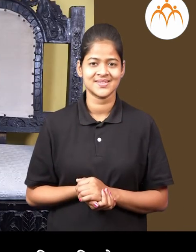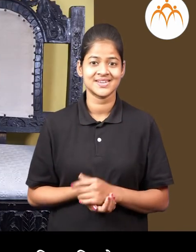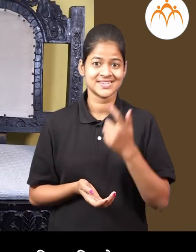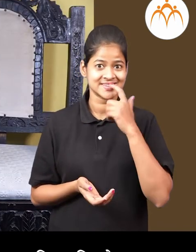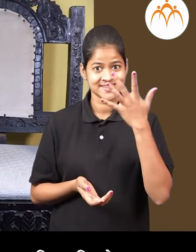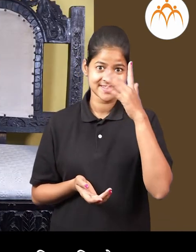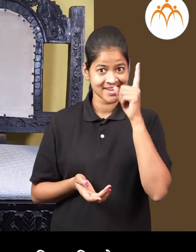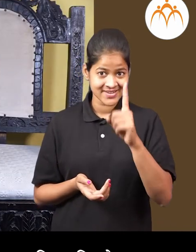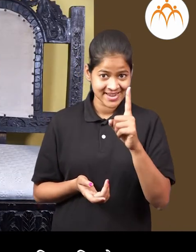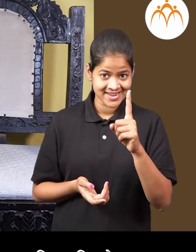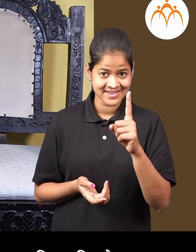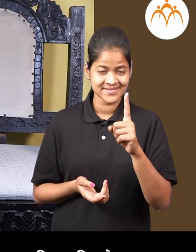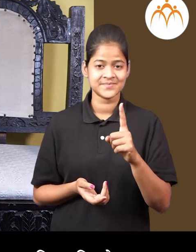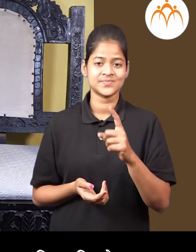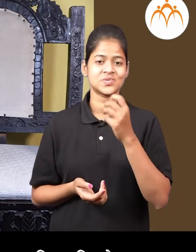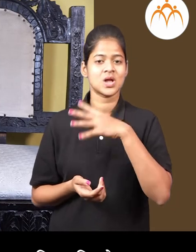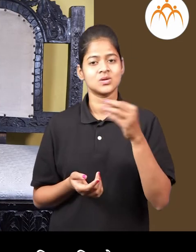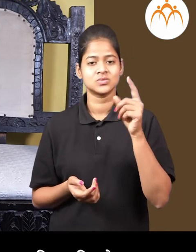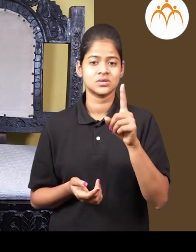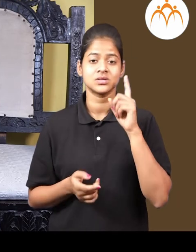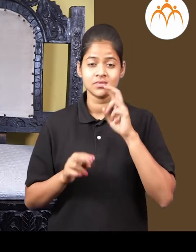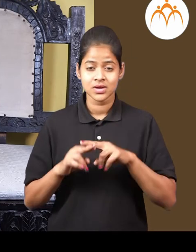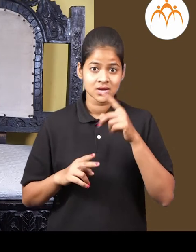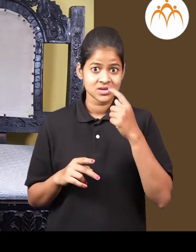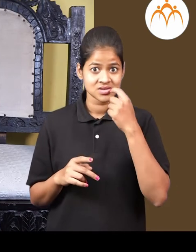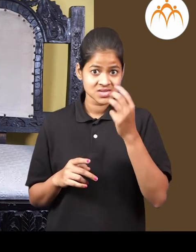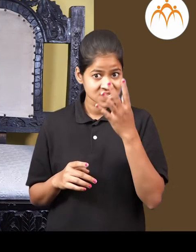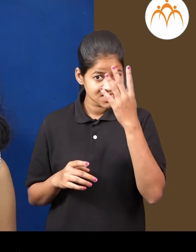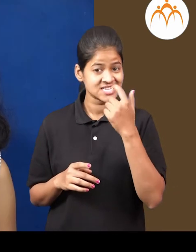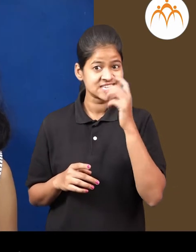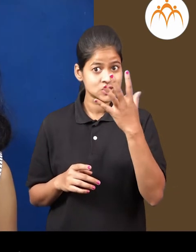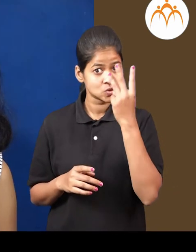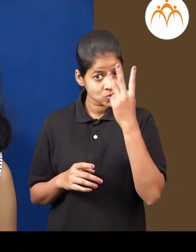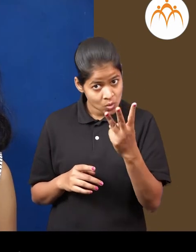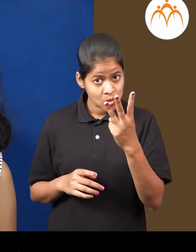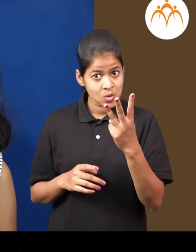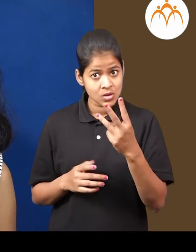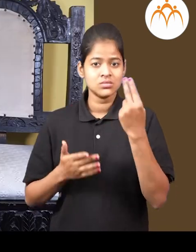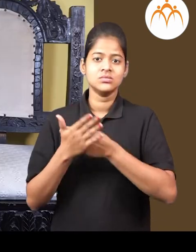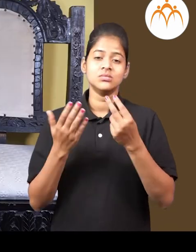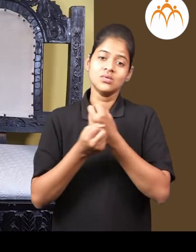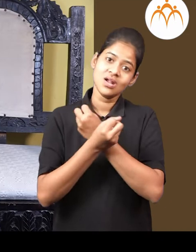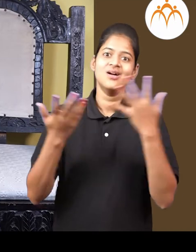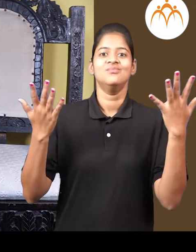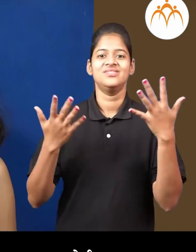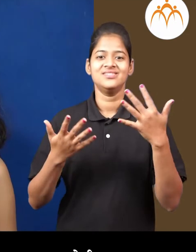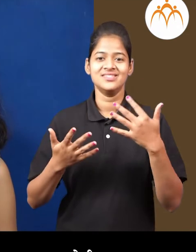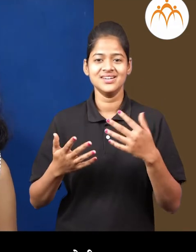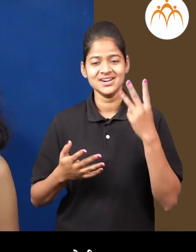एक आरसा ठेवला मुणून एक प्रतिमा दिशते। इते तीन आरशे। मनों खुप दिशतात का।